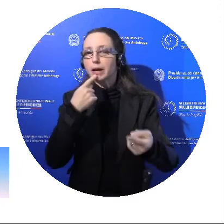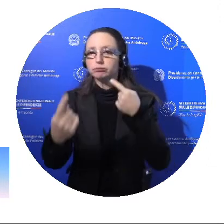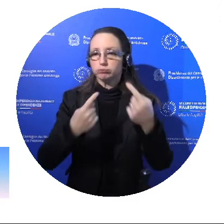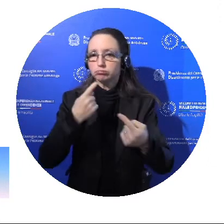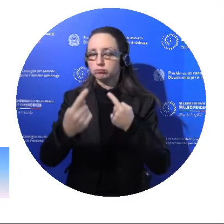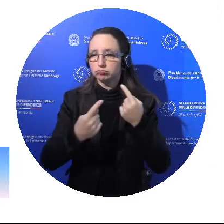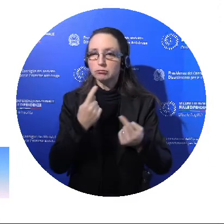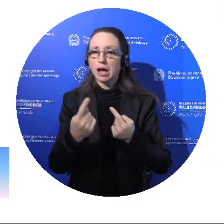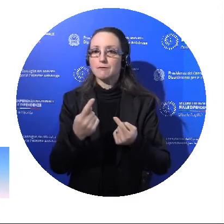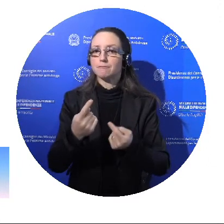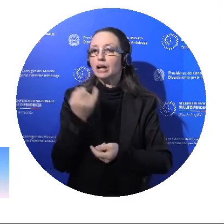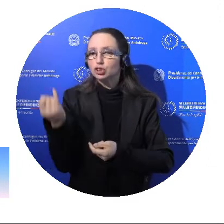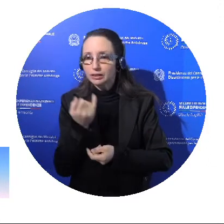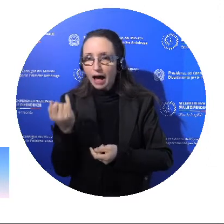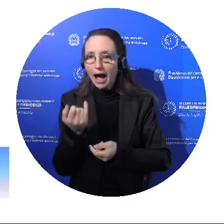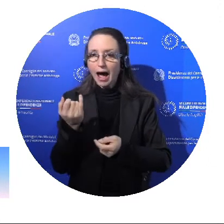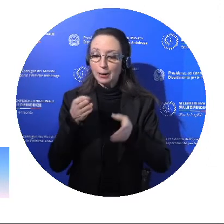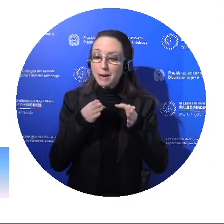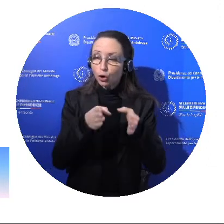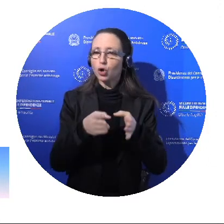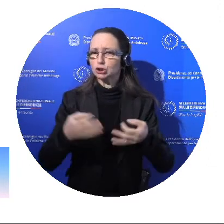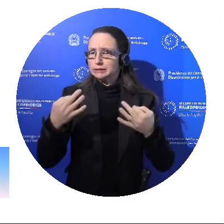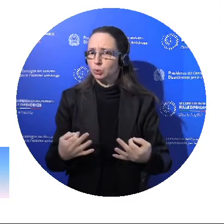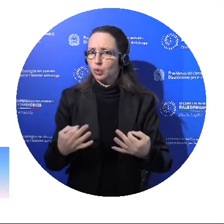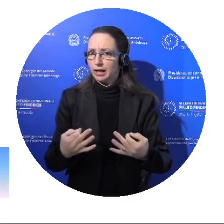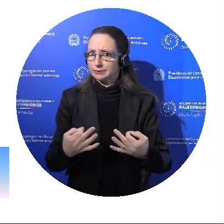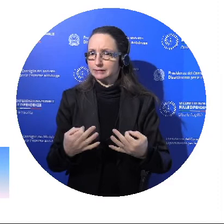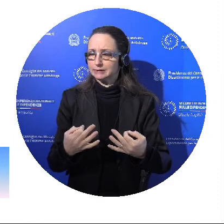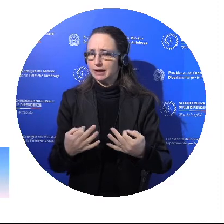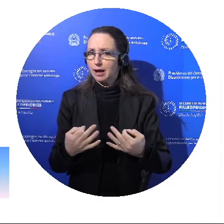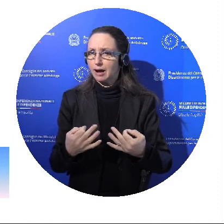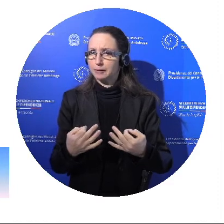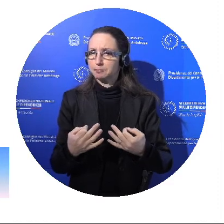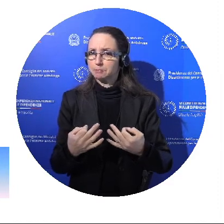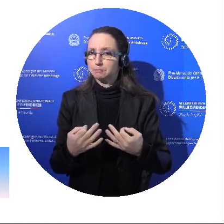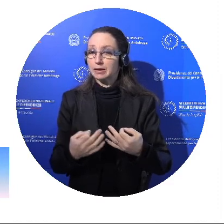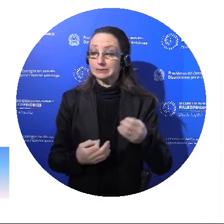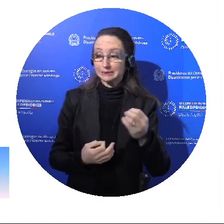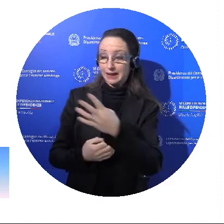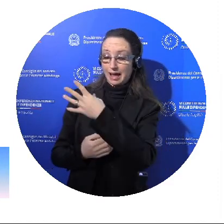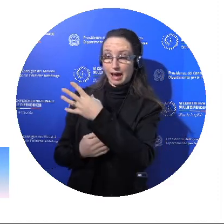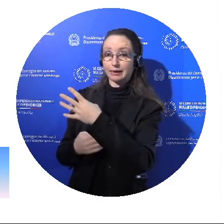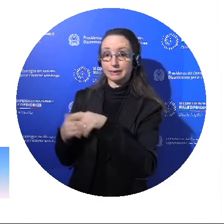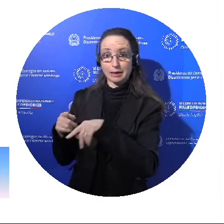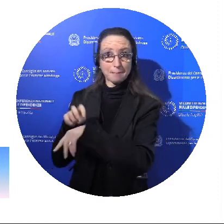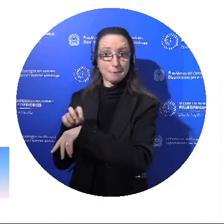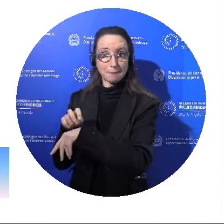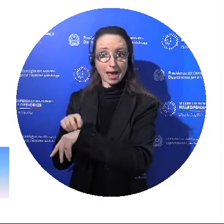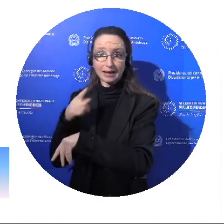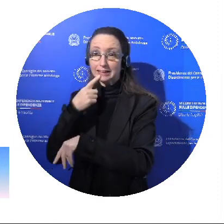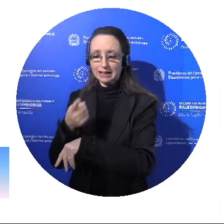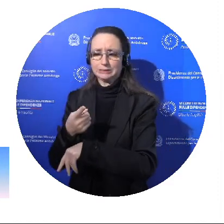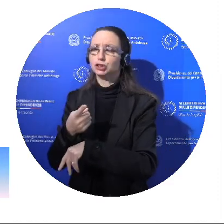e facilitare il percorso anche di sicurezza. Nelle slide del Comandante Medica vi era un esplicito riferimento alla